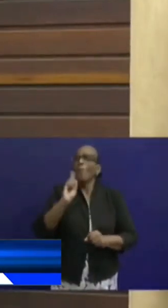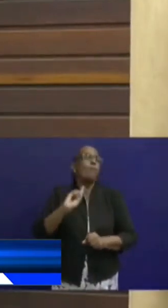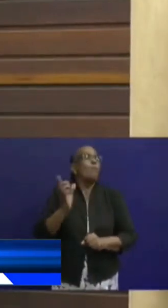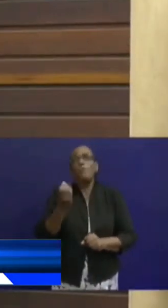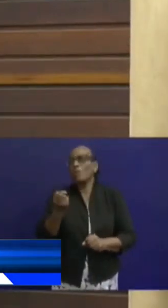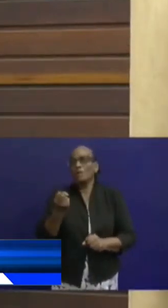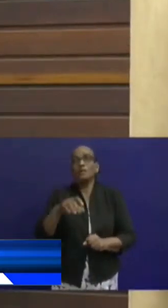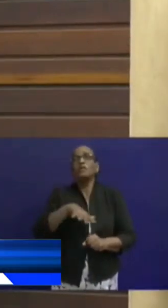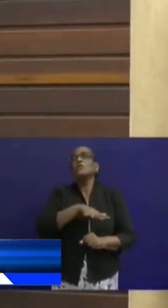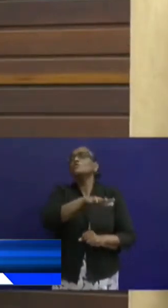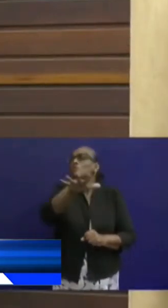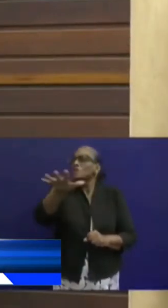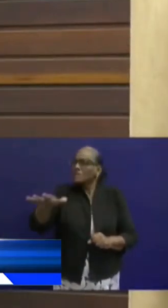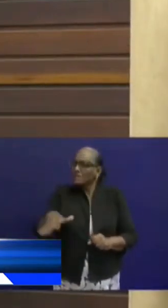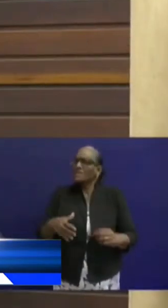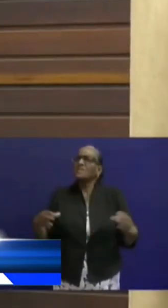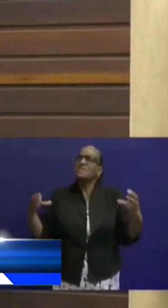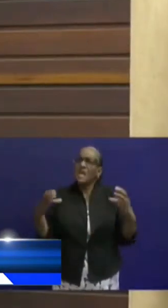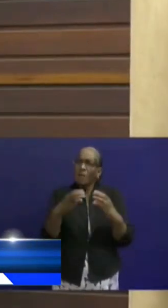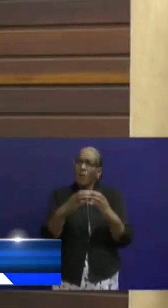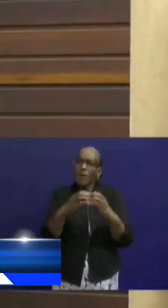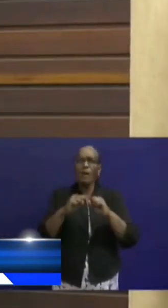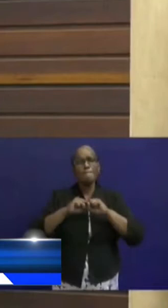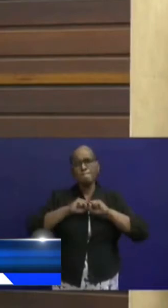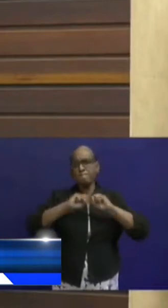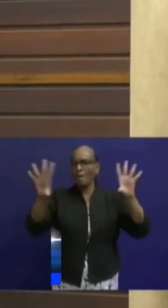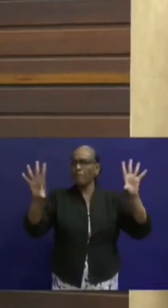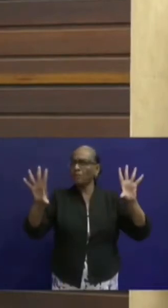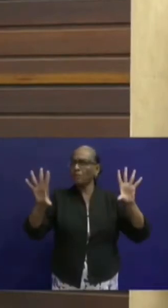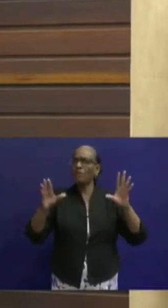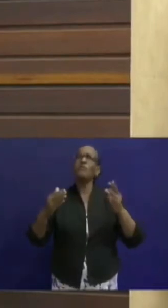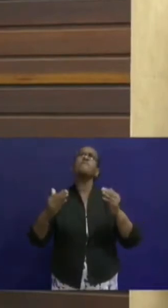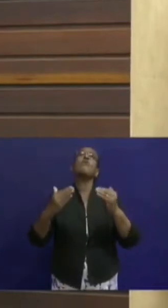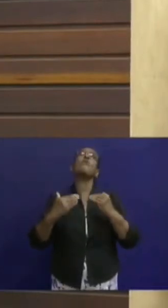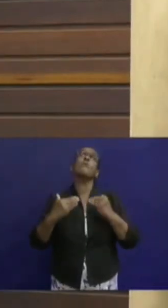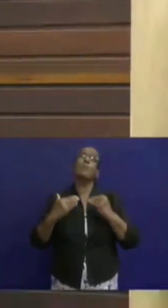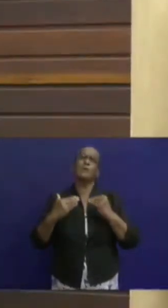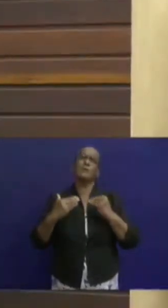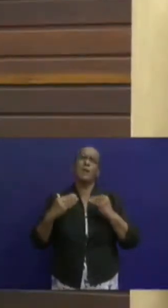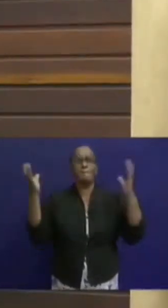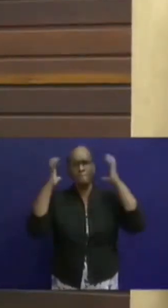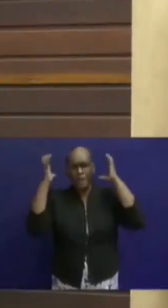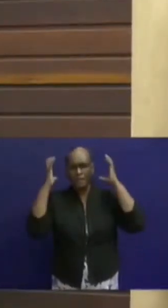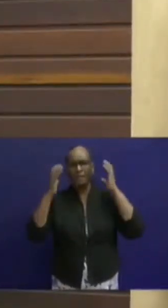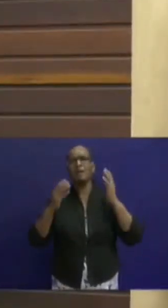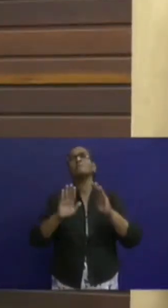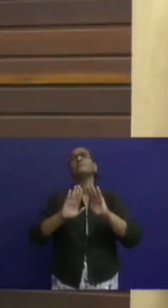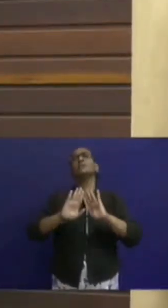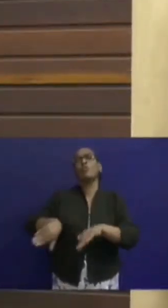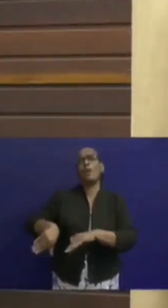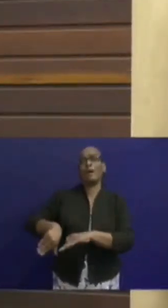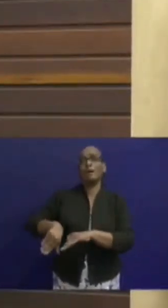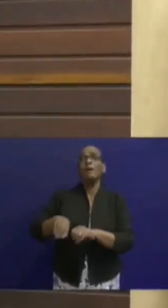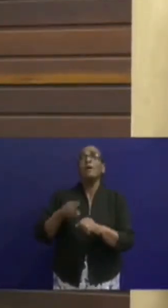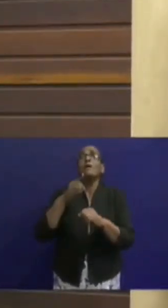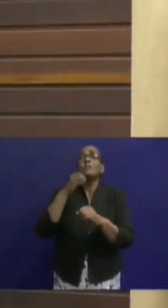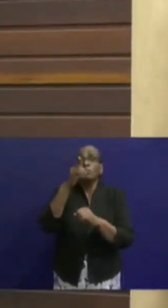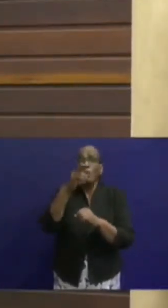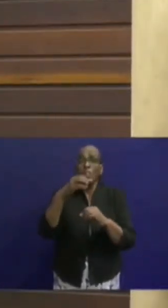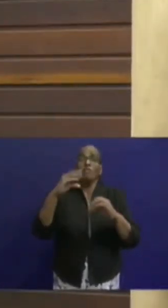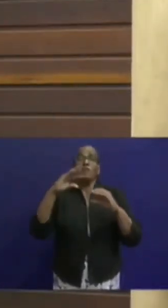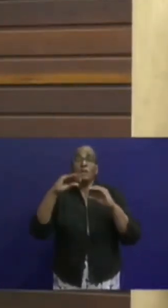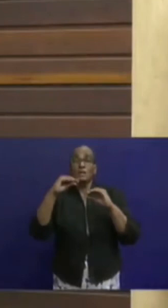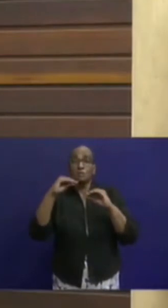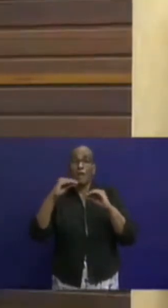situatie waar we gaan moeten samenwerken om escalatie en grotere paniek te voorkomen en te vermijden. Het doel van de